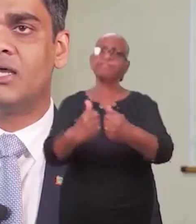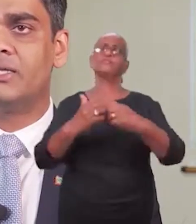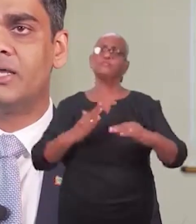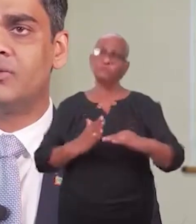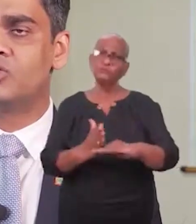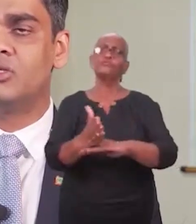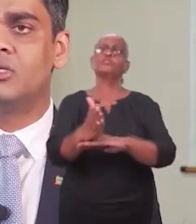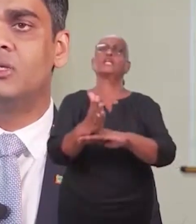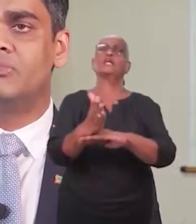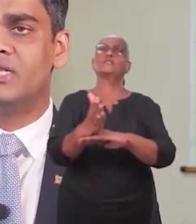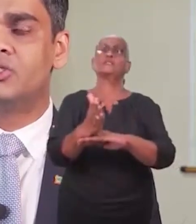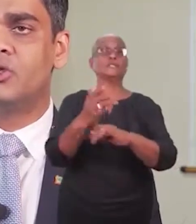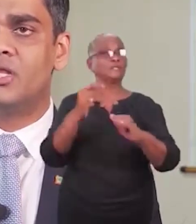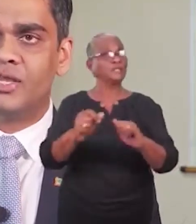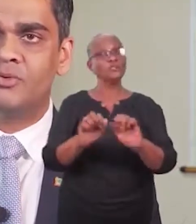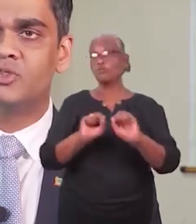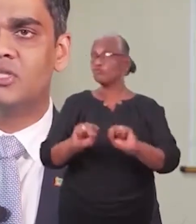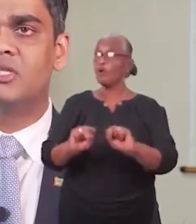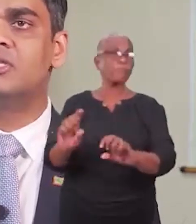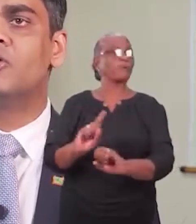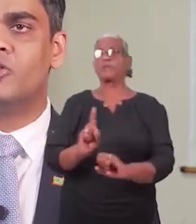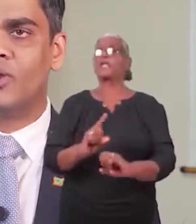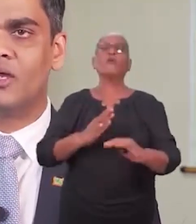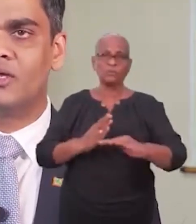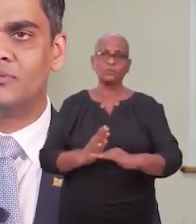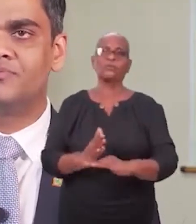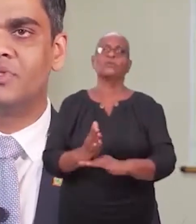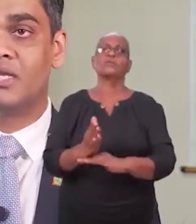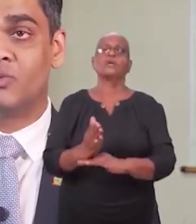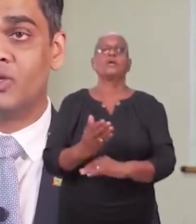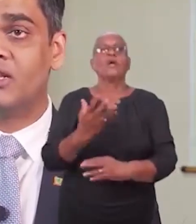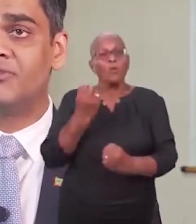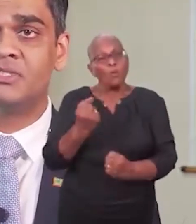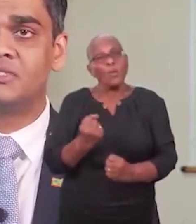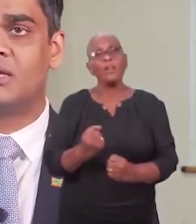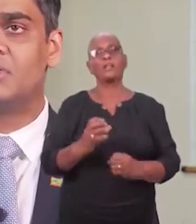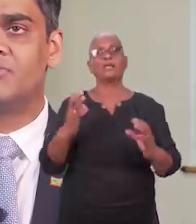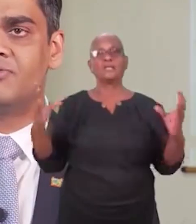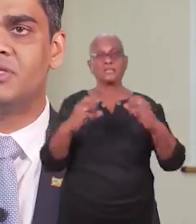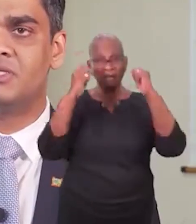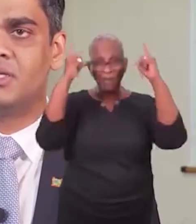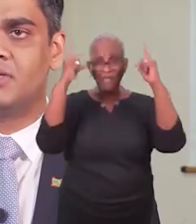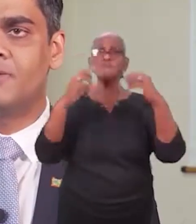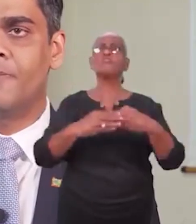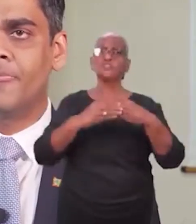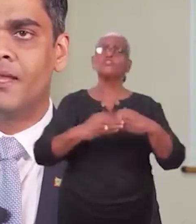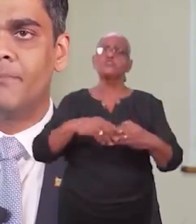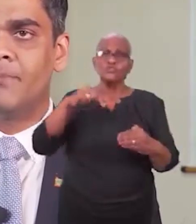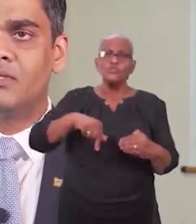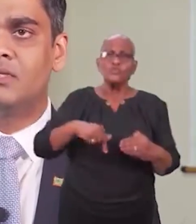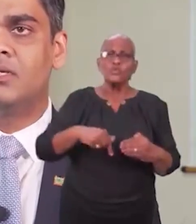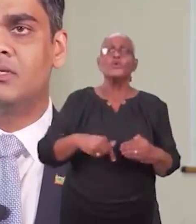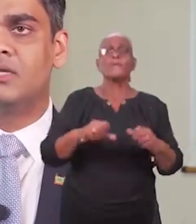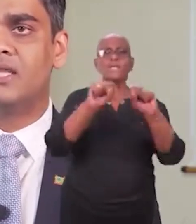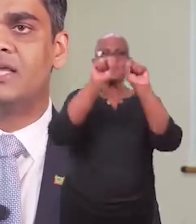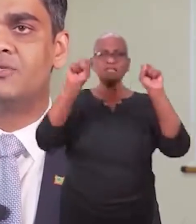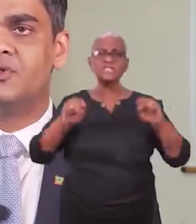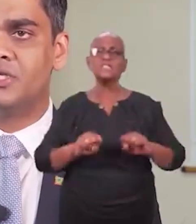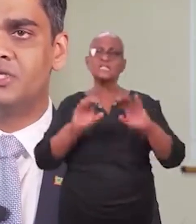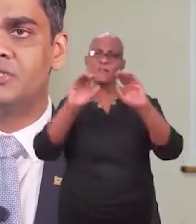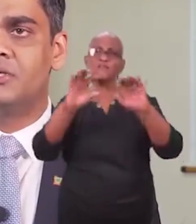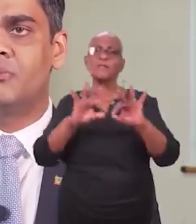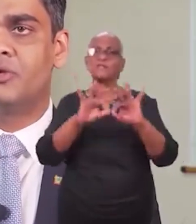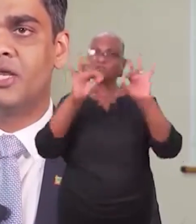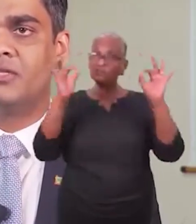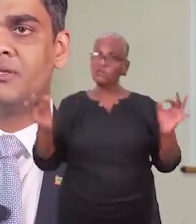deze uitdaging en met deze uitdaging we zullen dit niet uit de weg gaan. Ik wil alvast de samenleving feliciteren met het